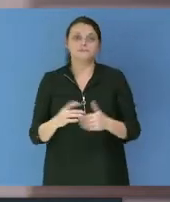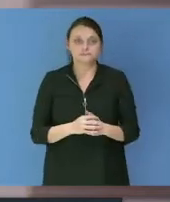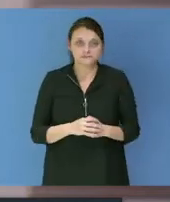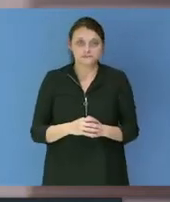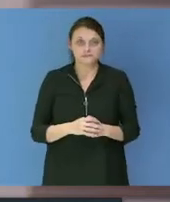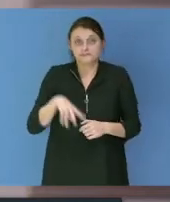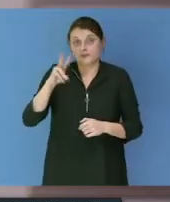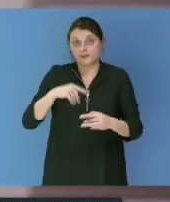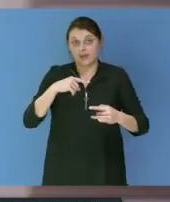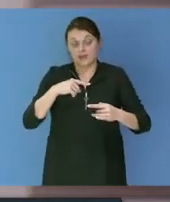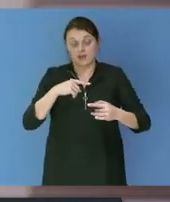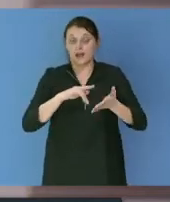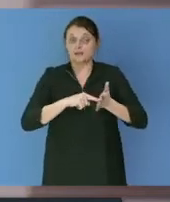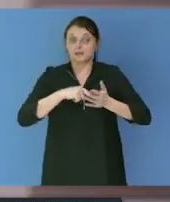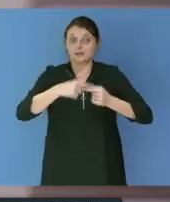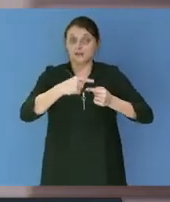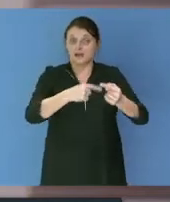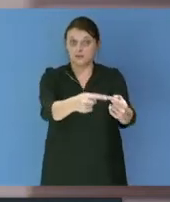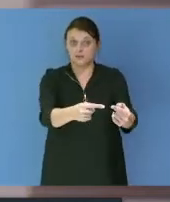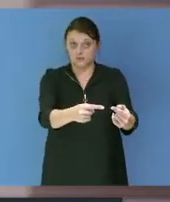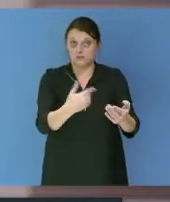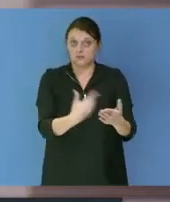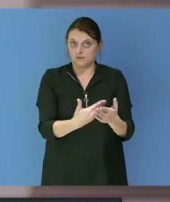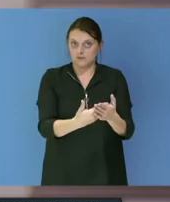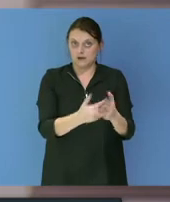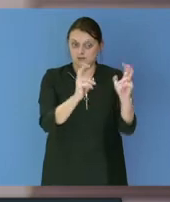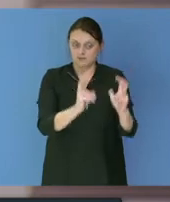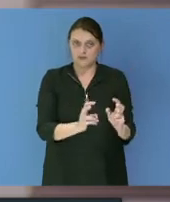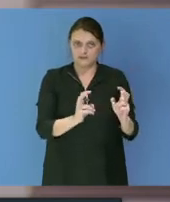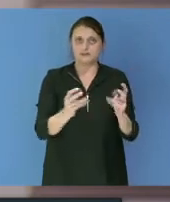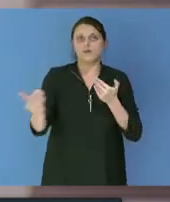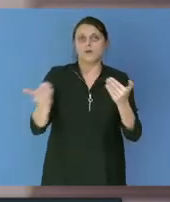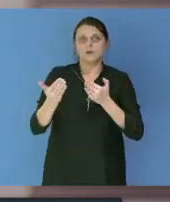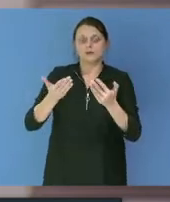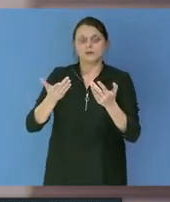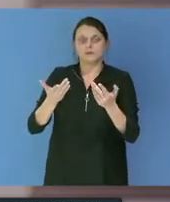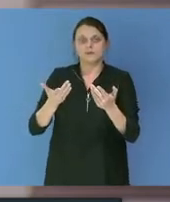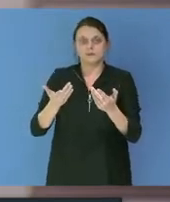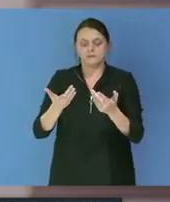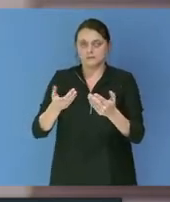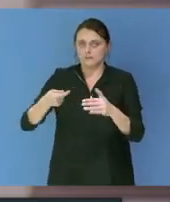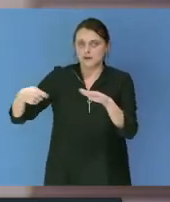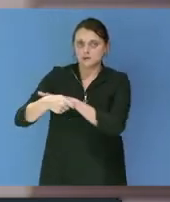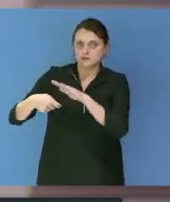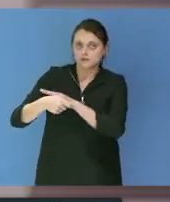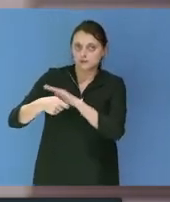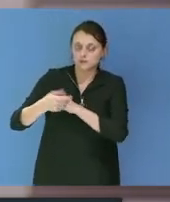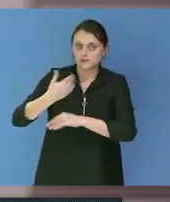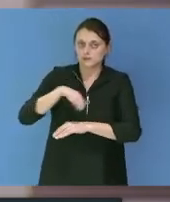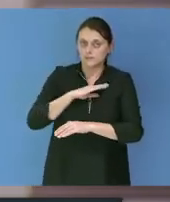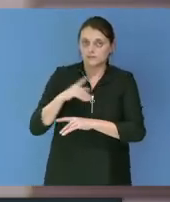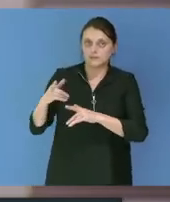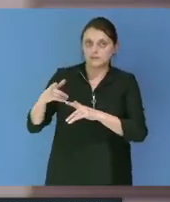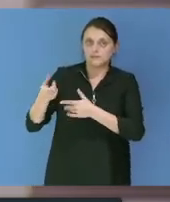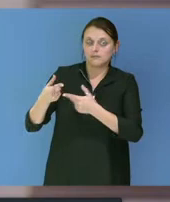l'encours de la dette, alors que pour moi les subventions, les montants d'engagement juridique et de délégation de services publics avec un engagement de subvention d'investissement, voire de